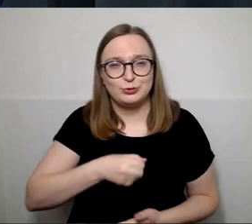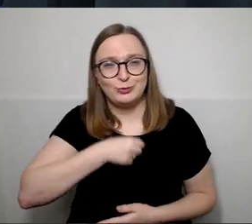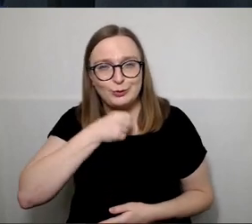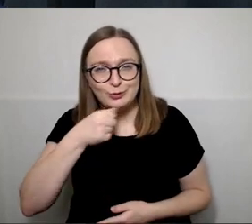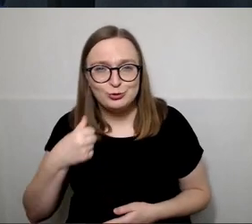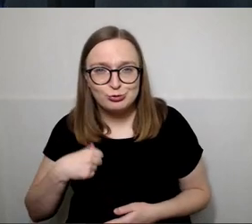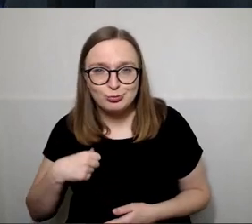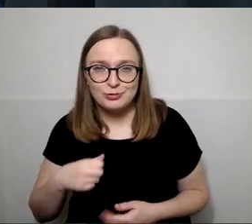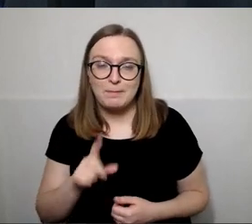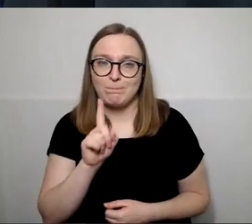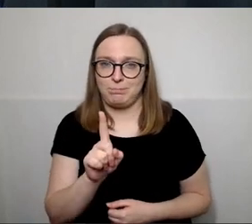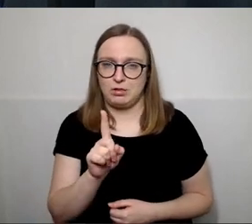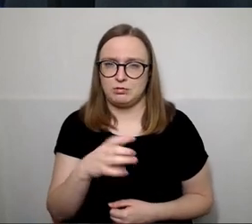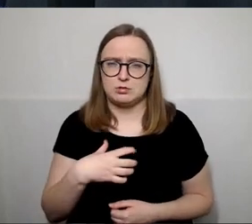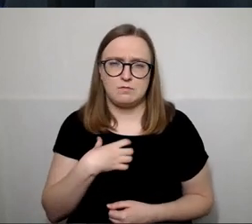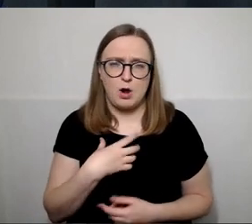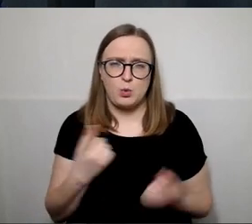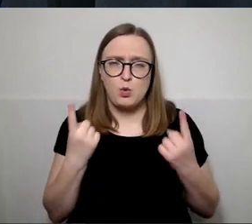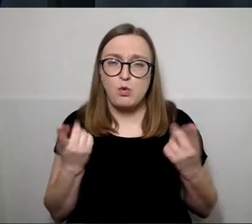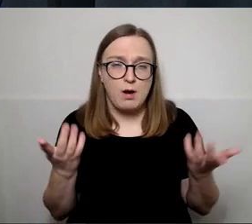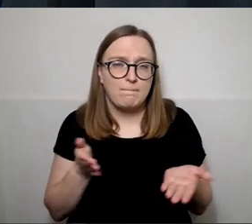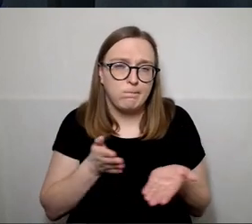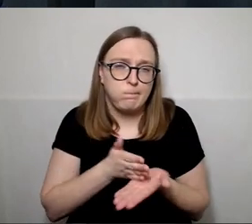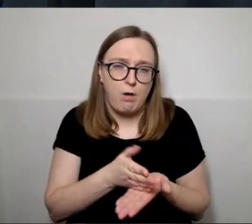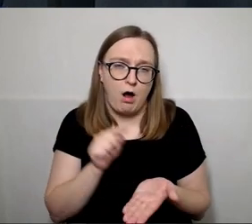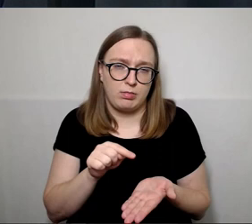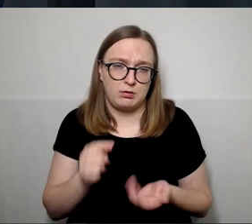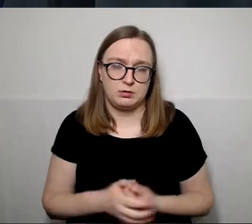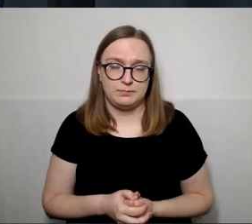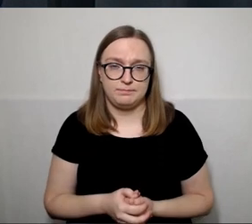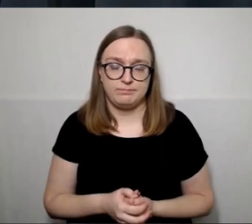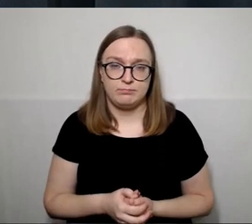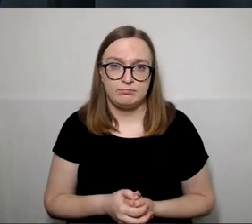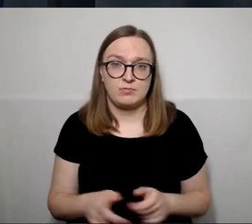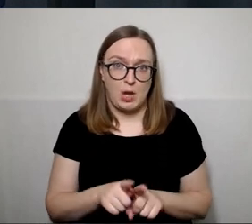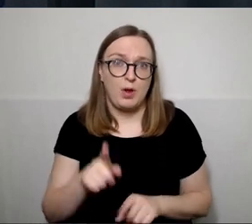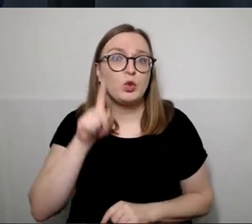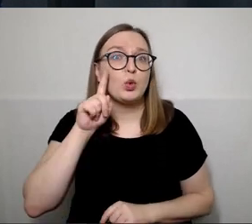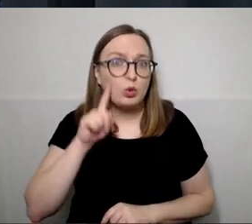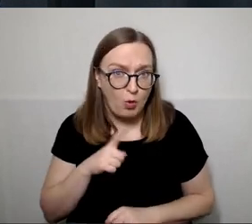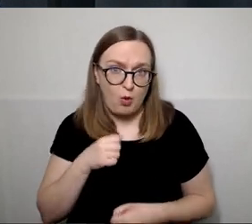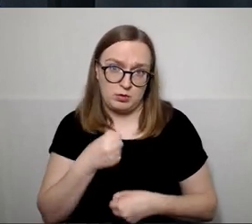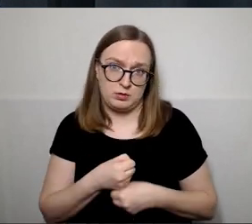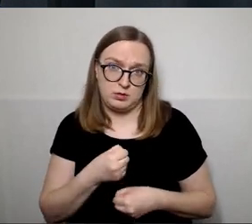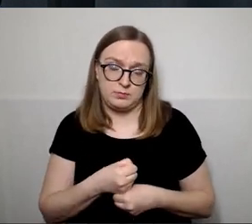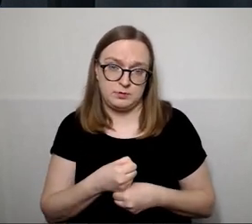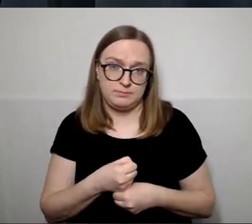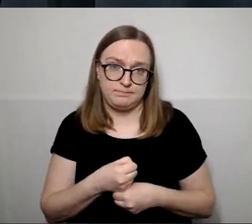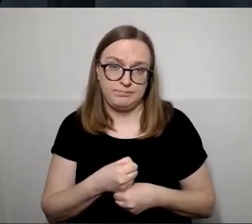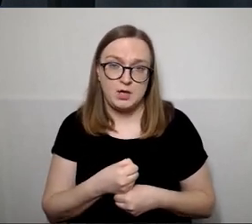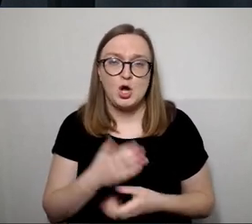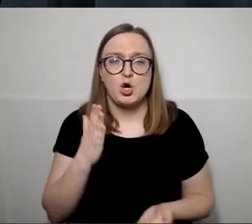bet turbūt svarbiausia yra patirtis ir noras dirbti. Turim